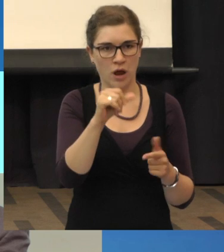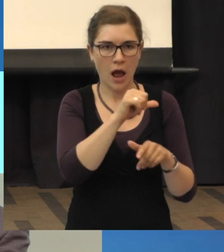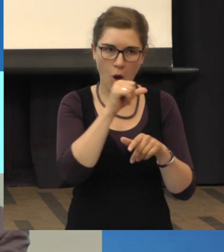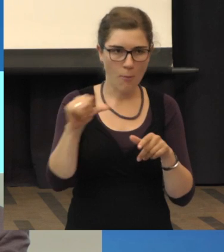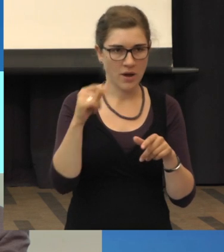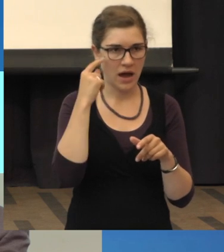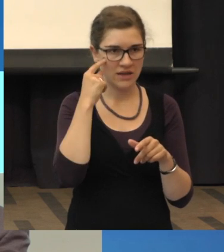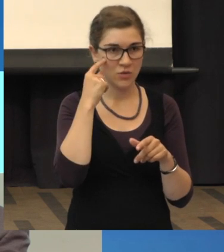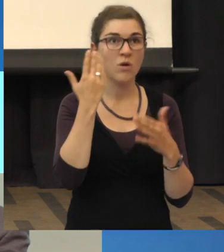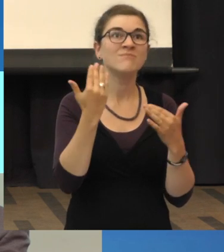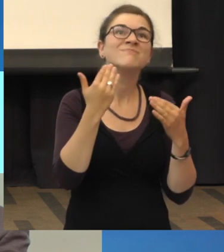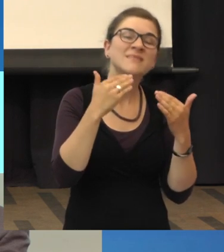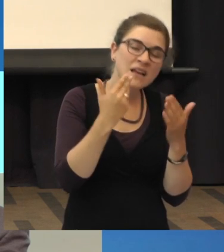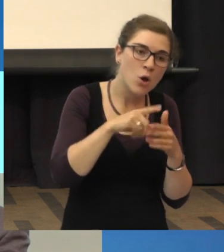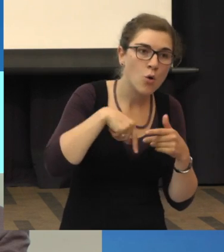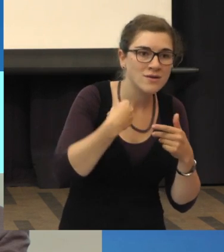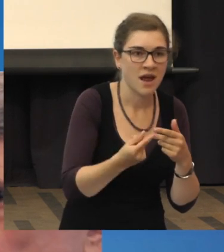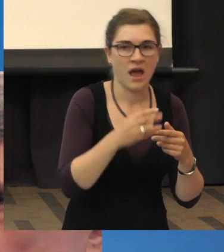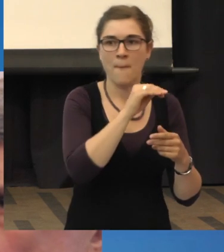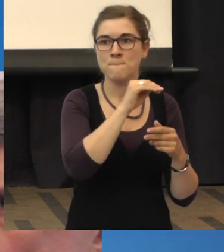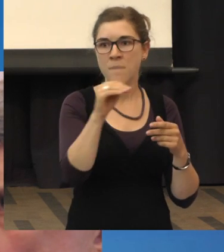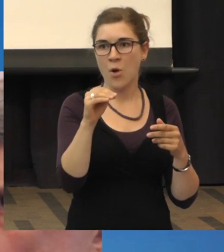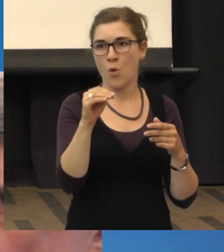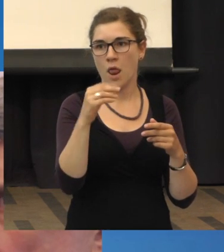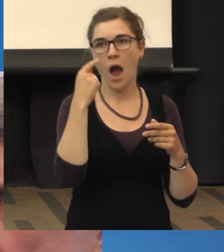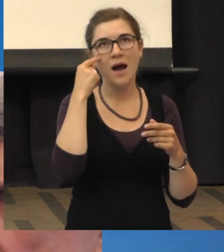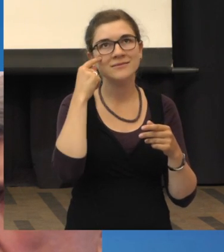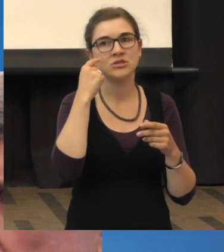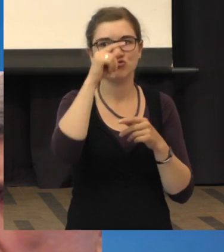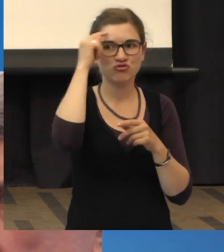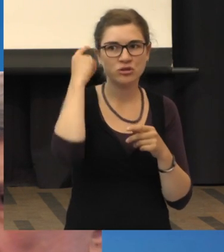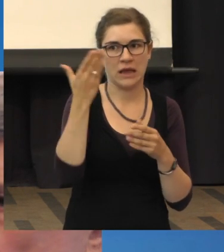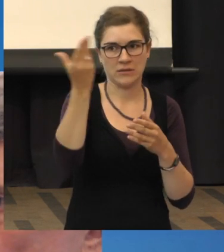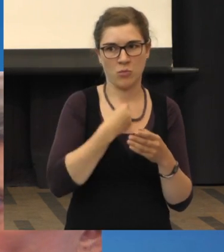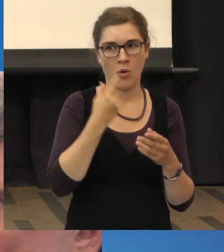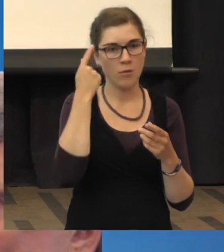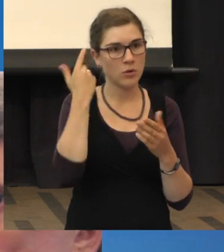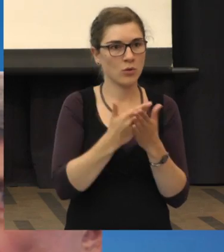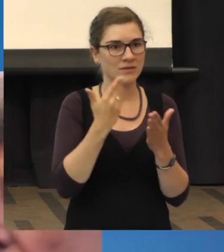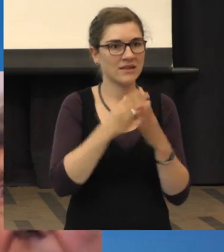die Makula und es könnte die Geschwindigkeit der Degeneration erhöhen.